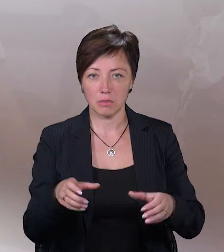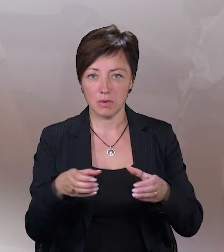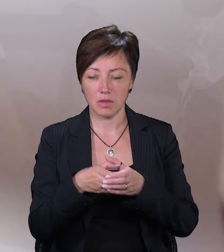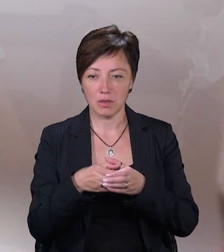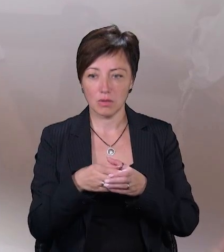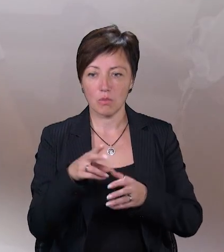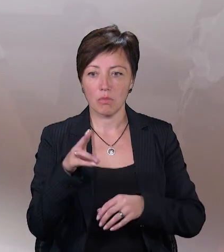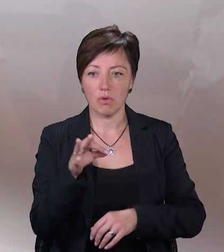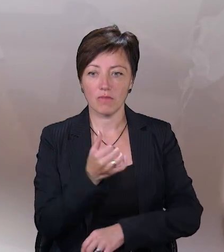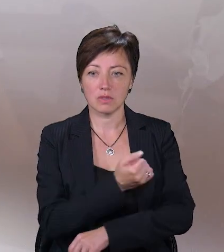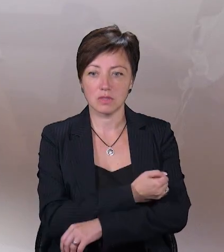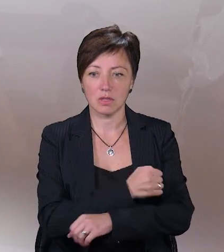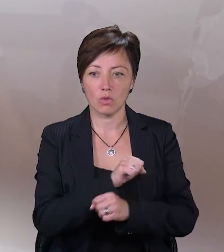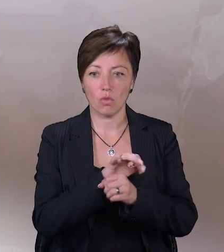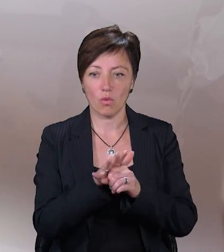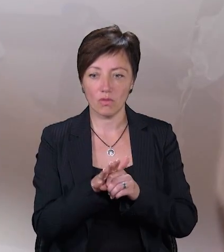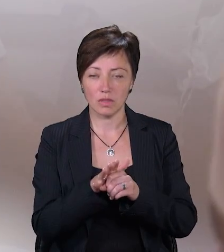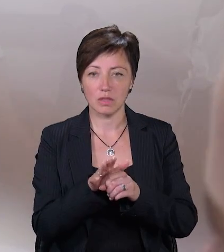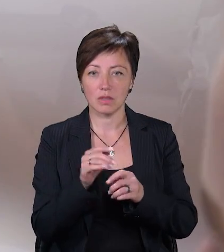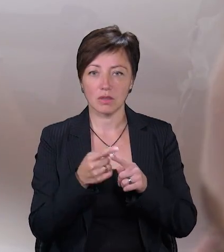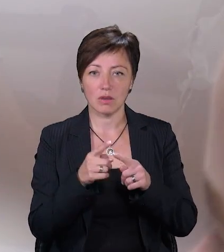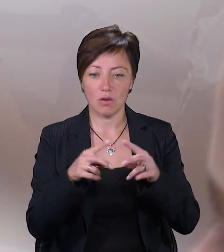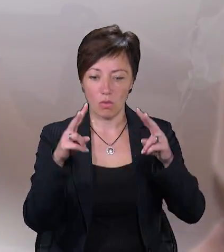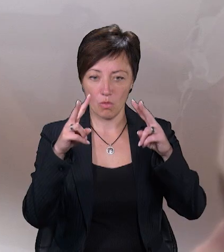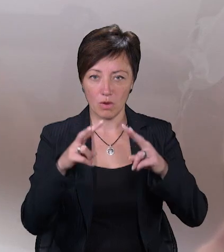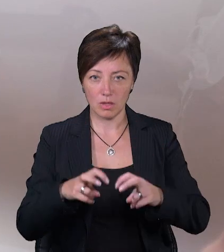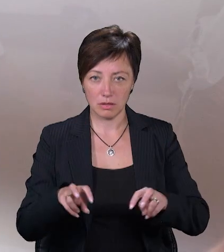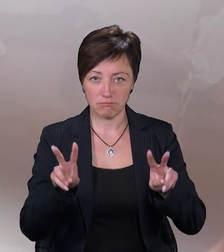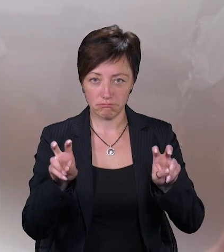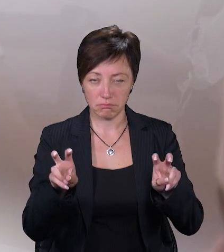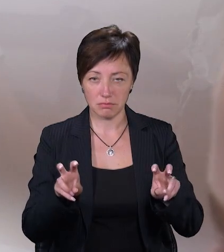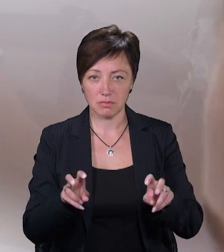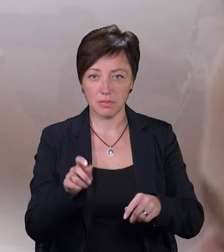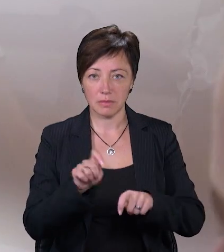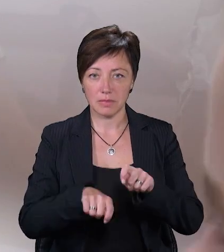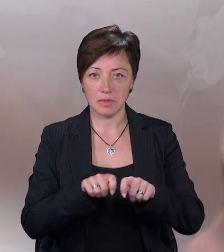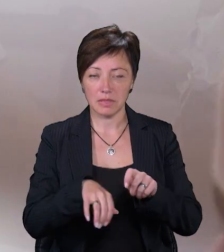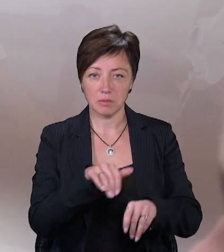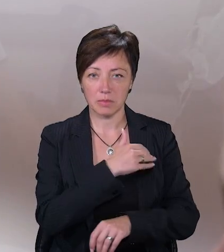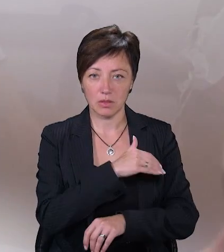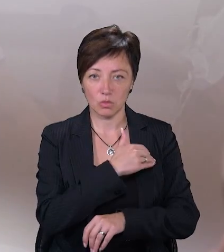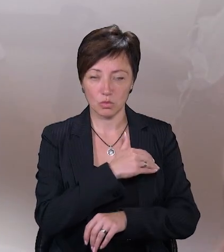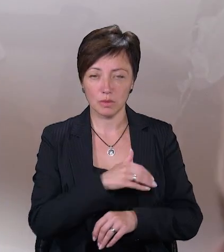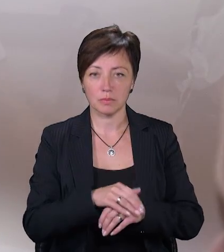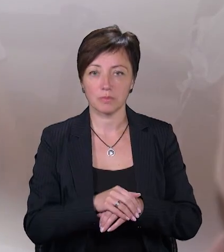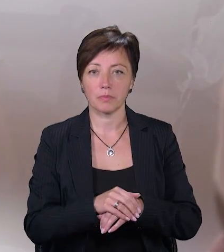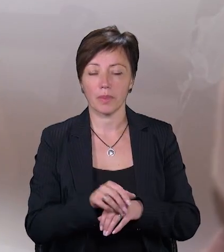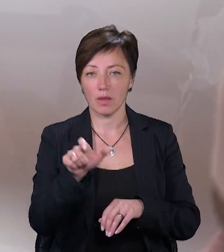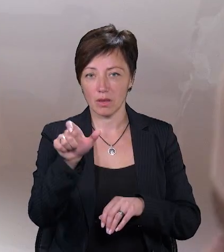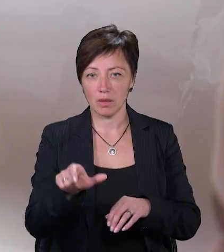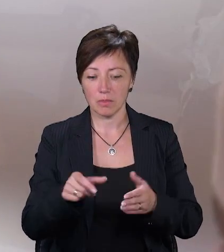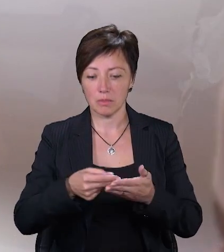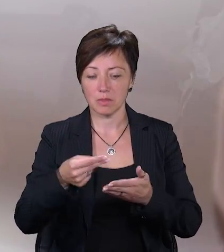по вакцинації від ковіду. Поверхневий огляд називається, вимірювання температури. Пацієнт